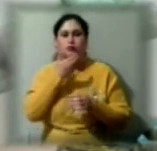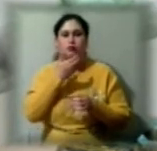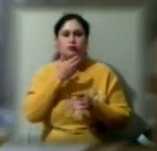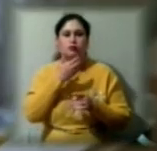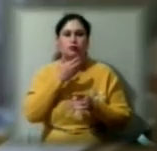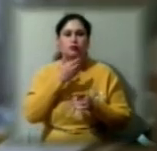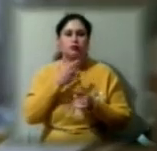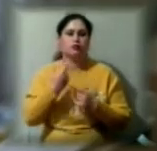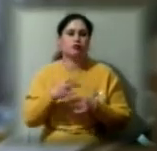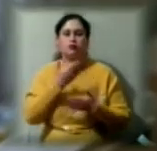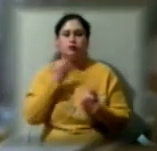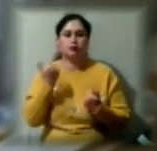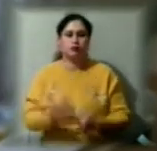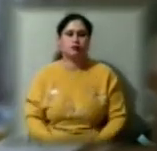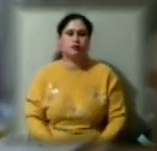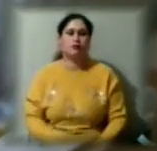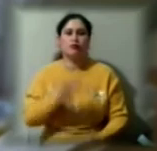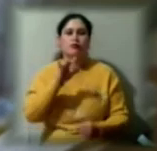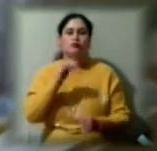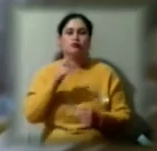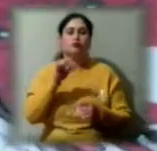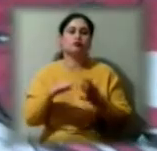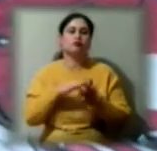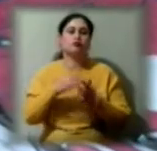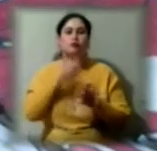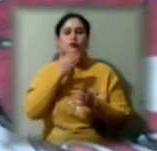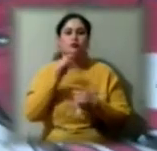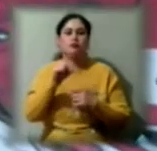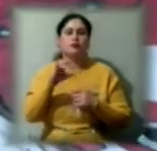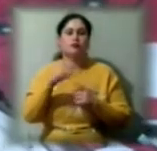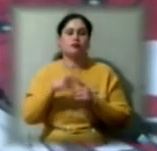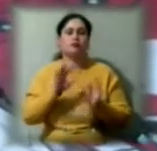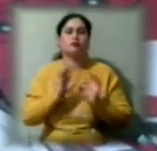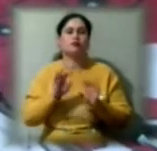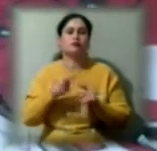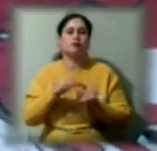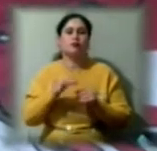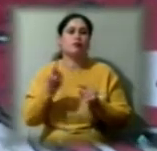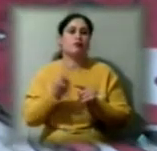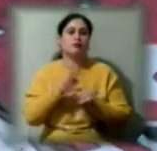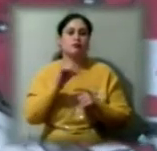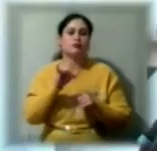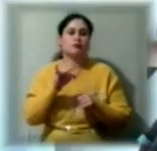зникла. Крістіна Шургаліна шиє маски з березня, вона розповідає про першу дизайнерську.